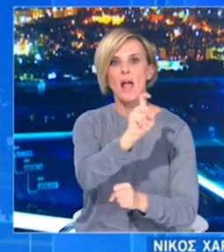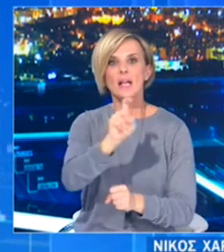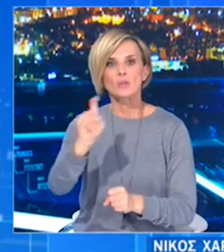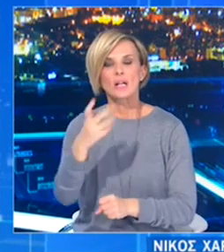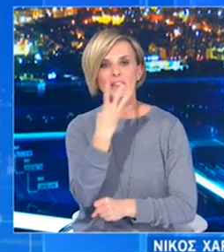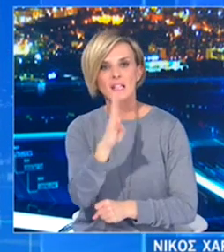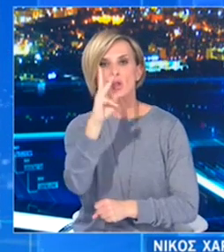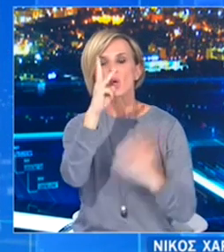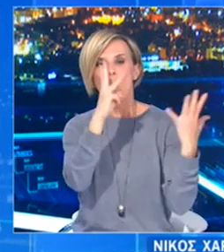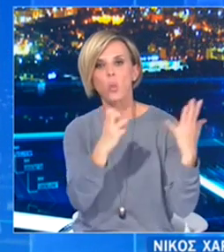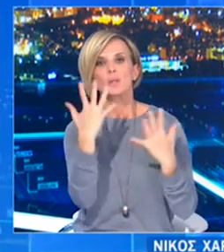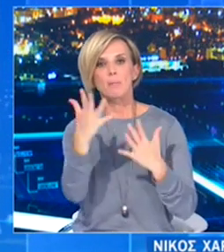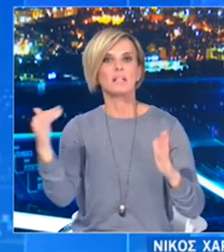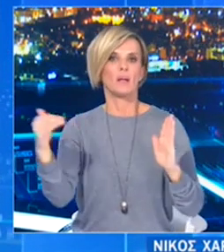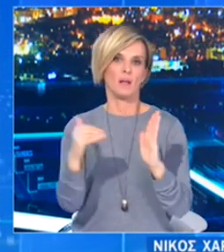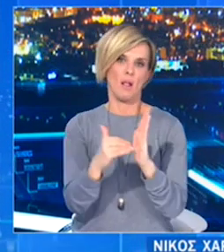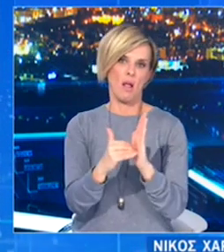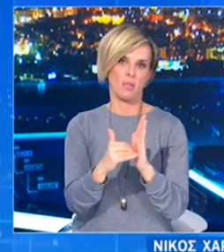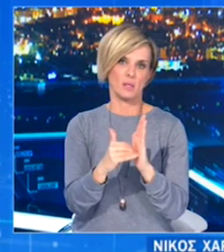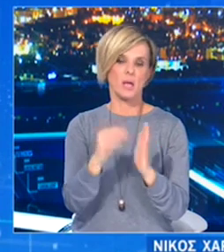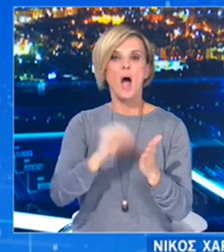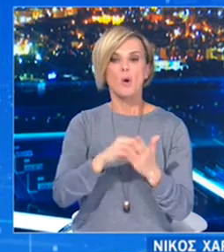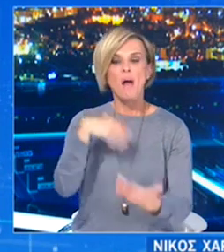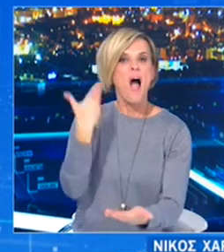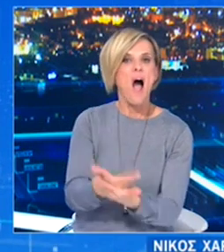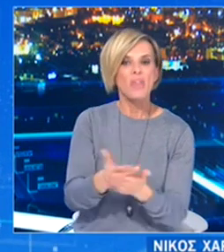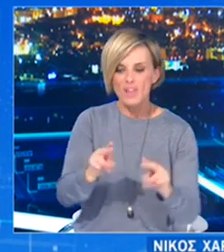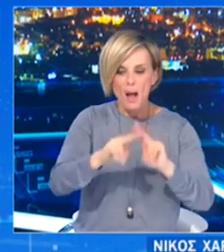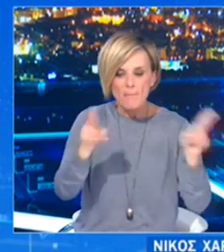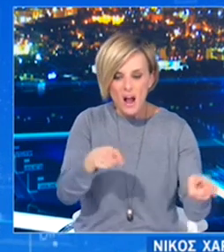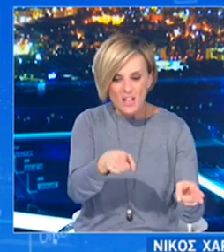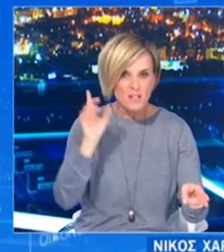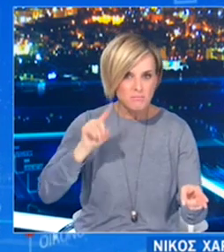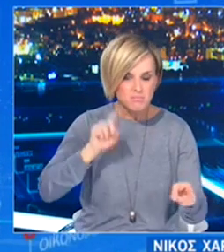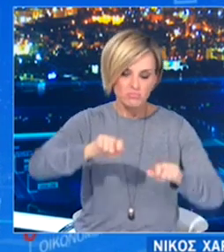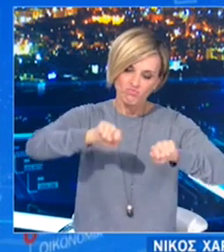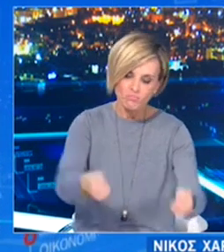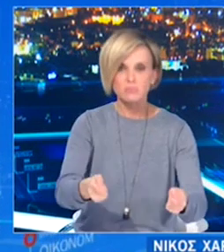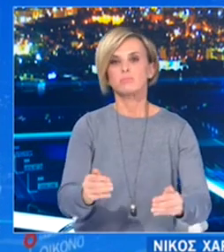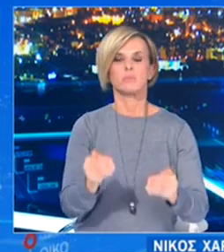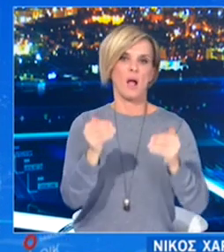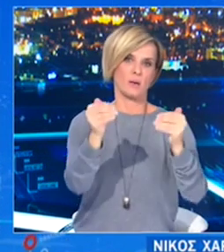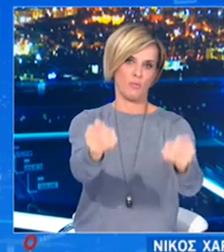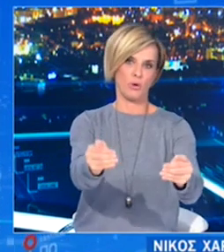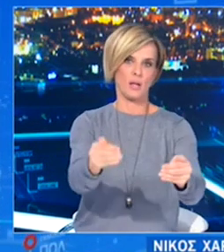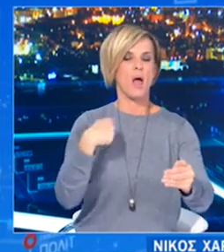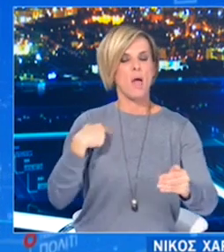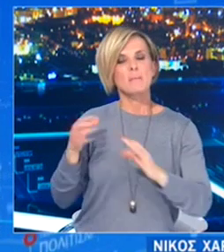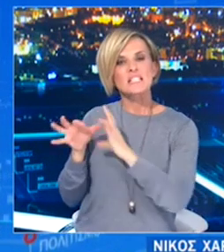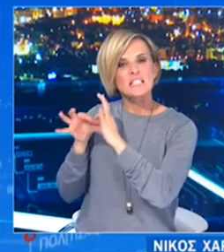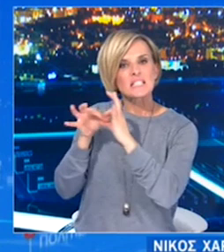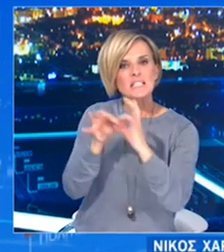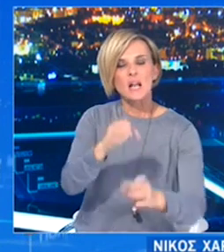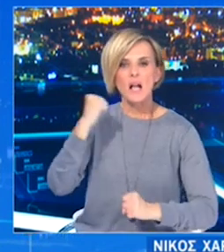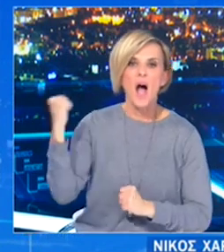.677 ευρώ και αναστολή λειτουργίας 1.426 συνολικά θρηστικά ημερών. Οι έλεγχοι θα συνεχίσουν να είναι